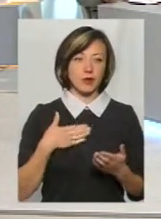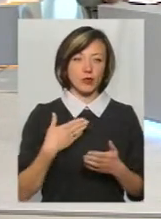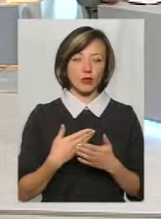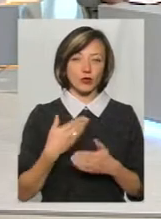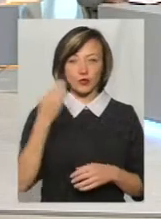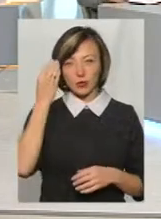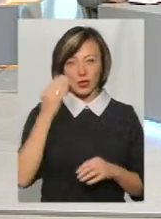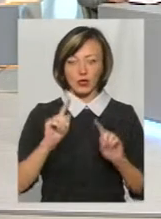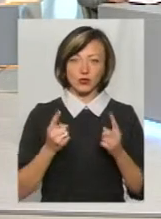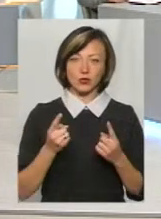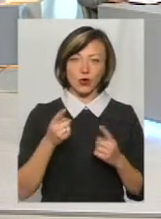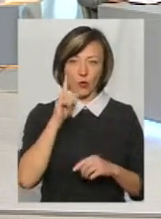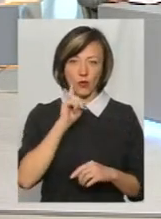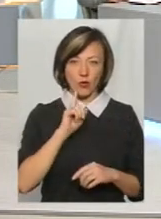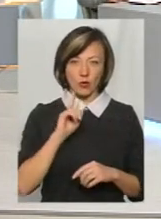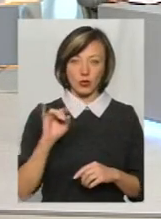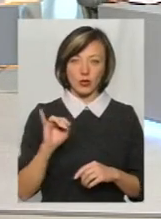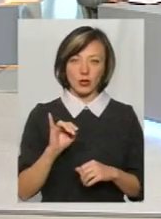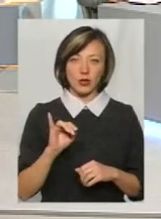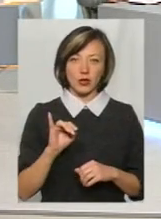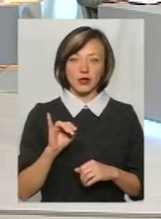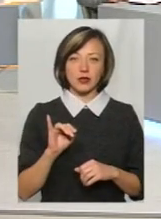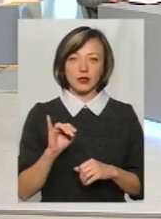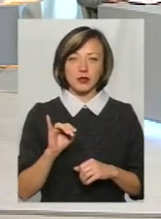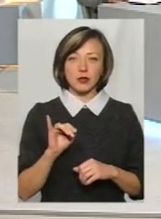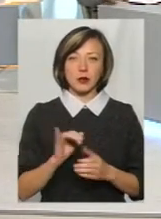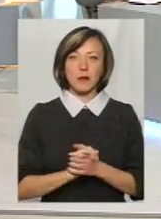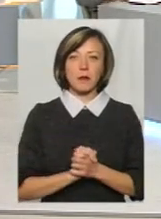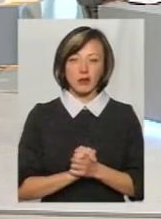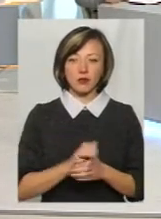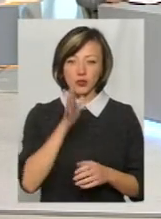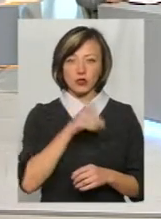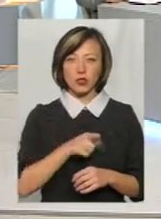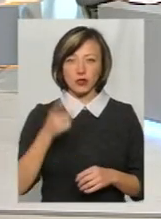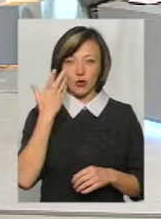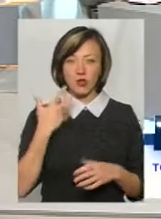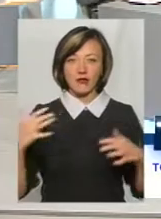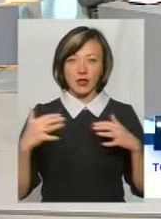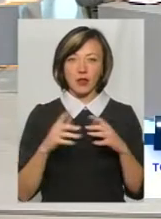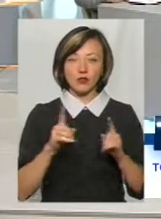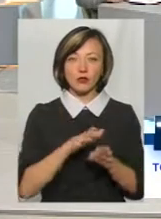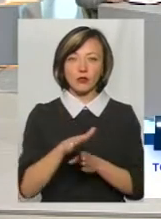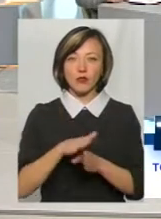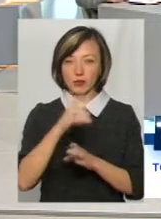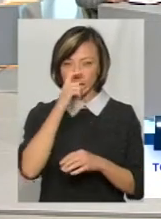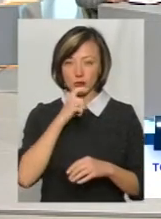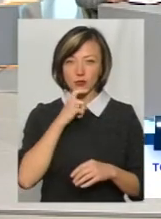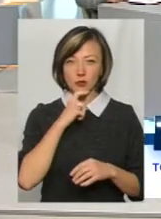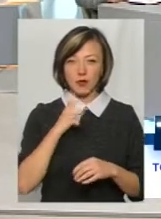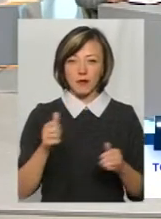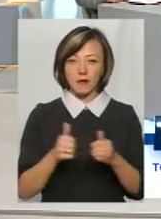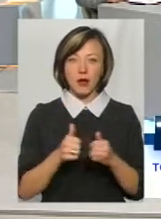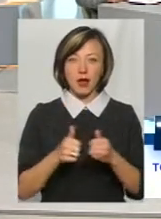на мене, ну, не дуже так комфортно і мирно. В цей час, коли йде війдна, щось відбувається незрозуміло під стінами